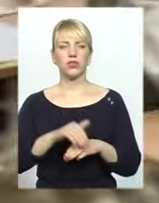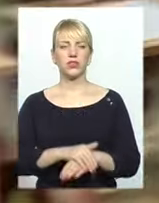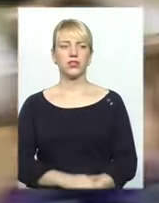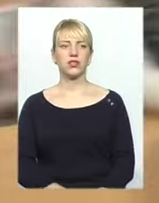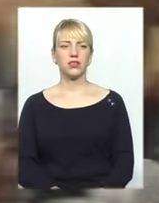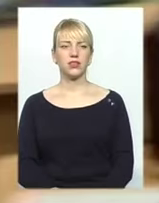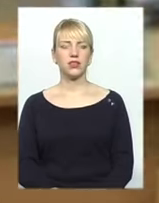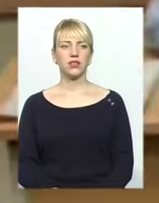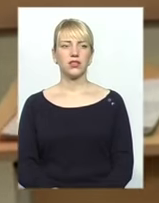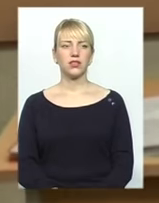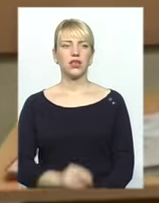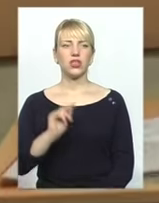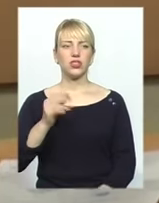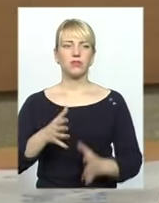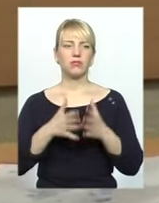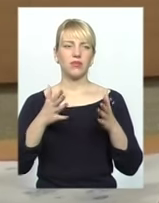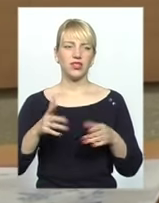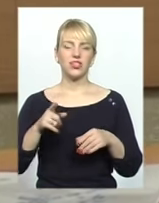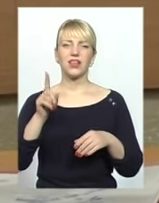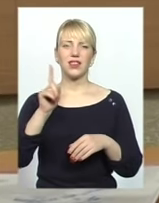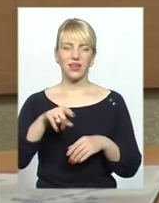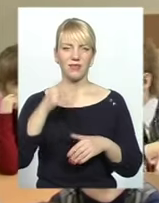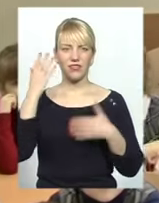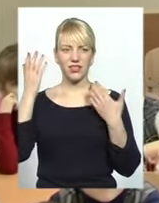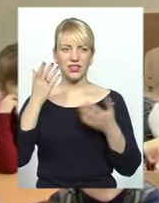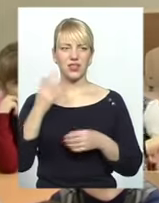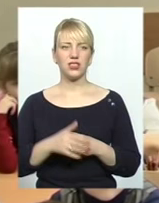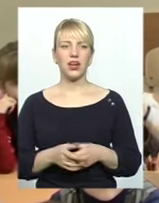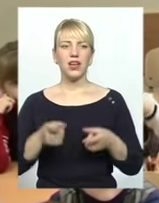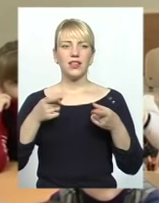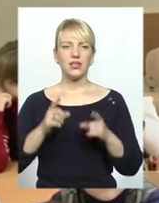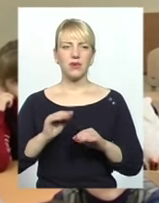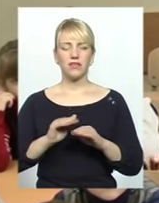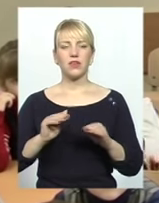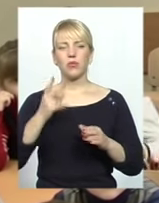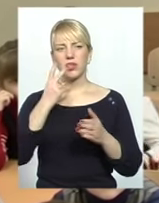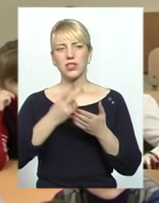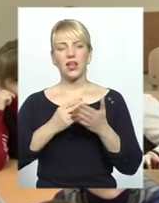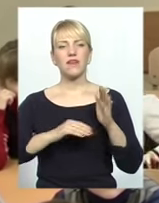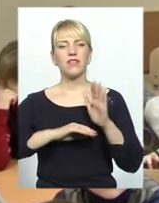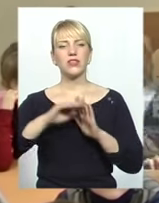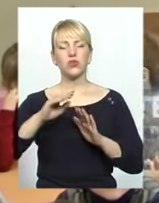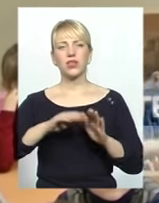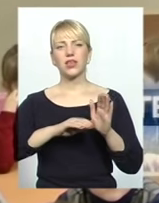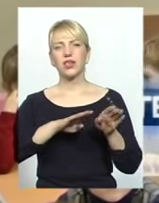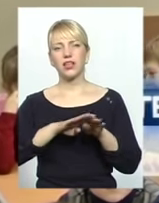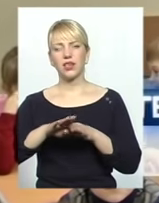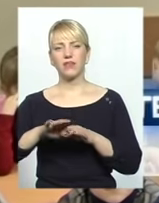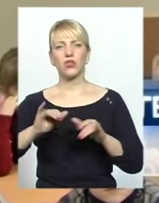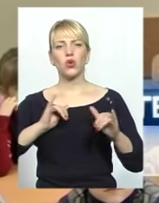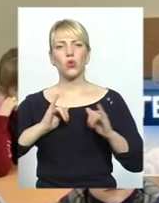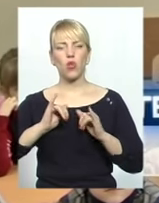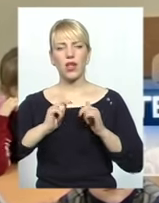Тим більше, тим веселіше. Тим веселіше. Насправді, діти показали дуже високий рівень толерантності, того, що вони